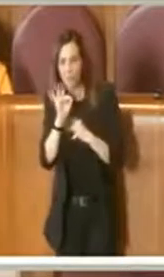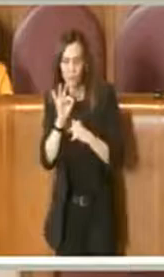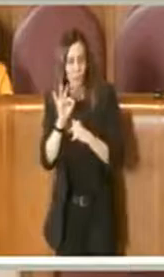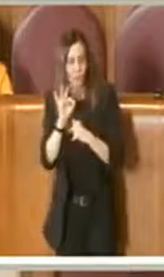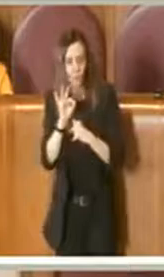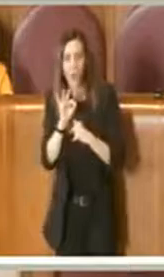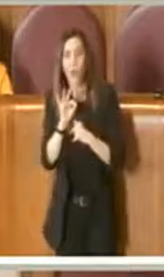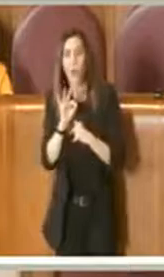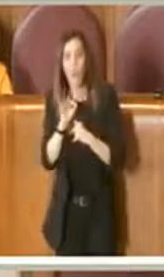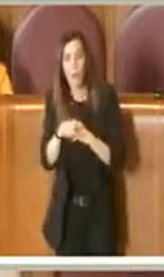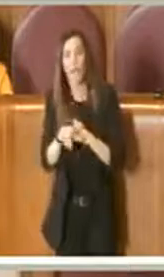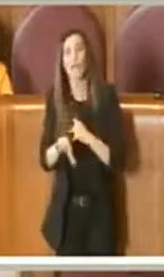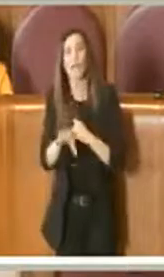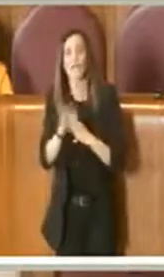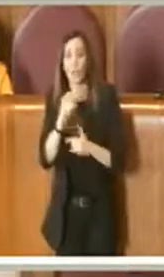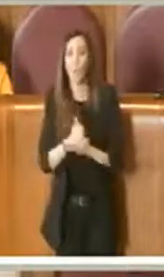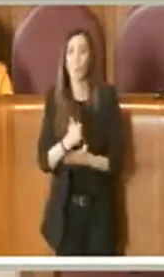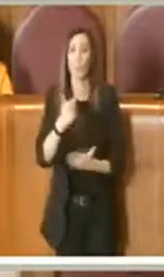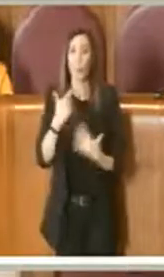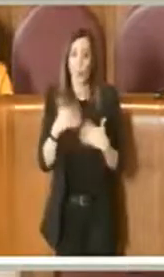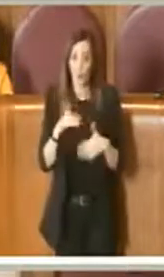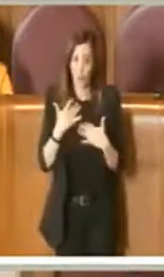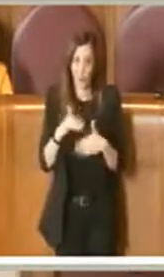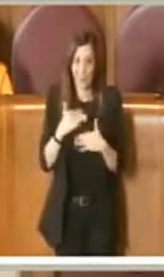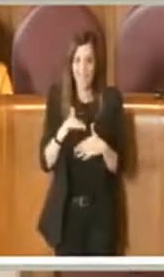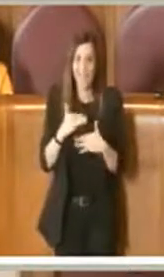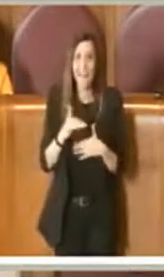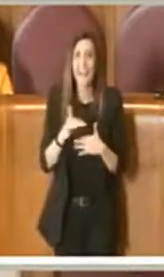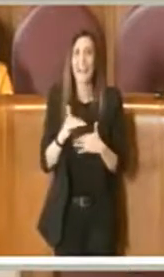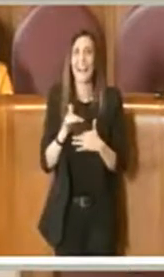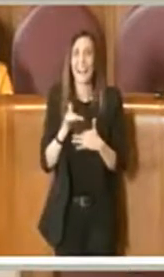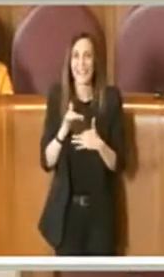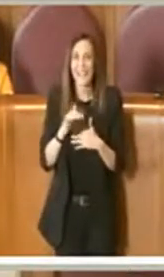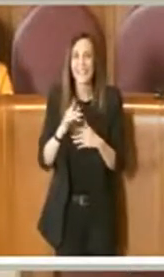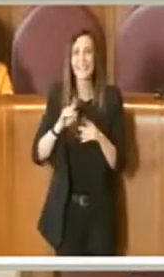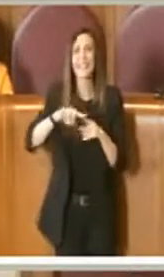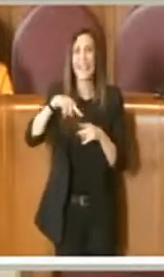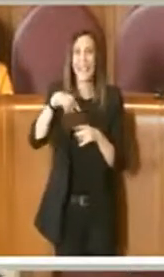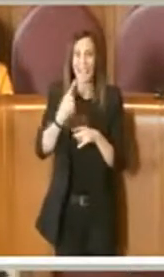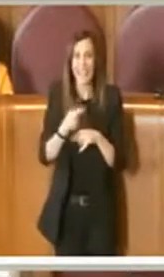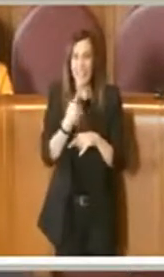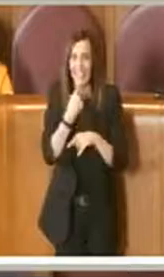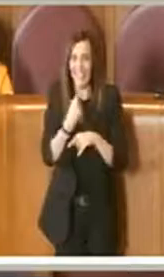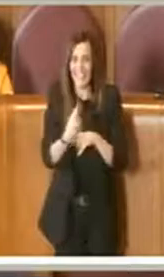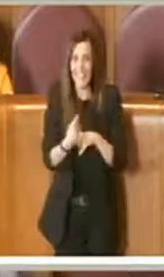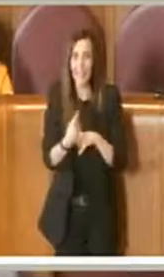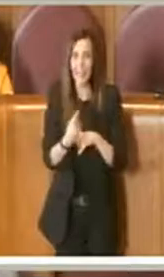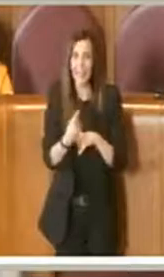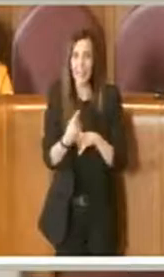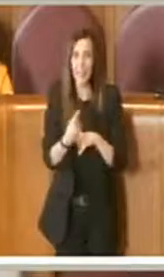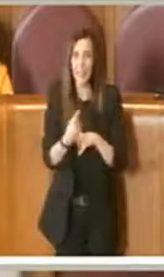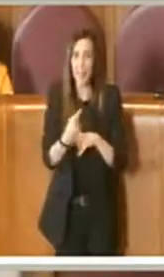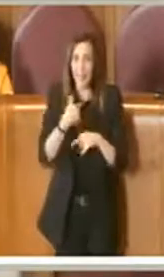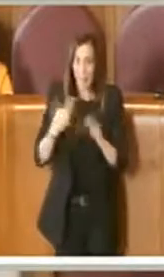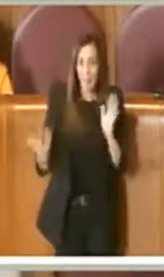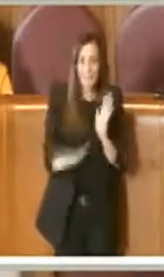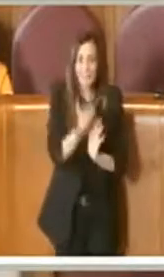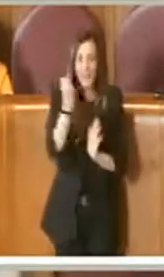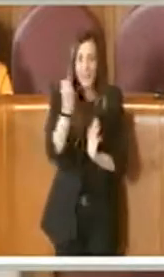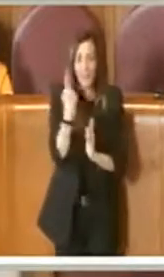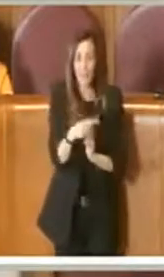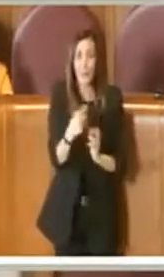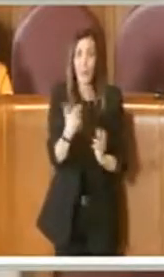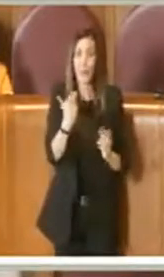decisione importante. Una decisione che il senno del poi ha detto che era la decisione giusta, perché abbiamo salvato questa